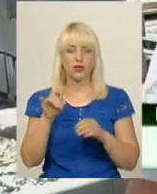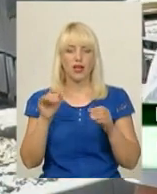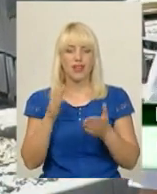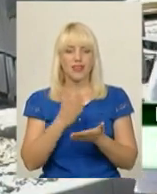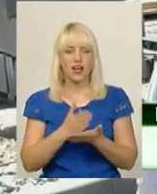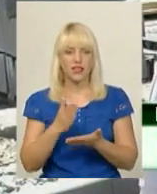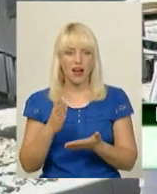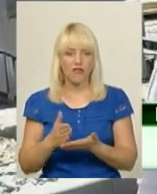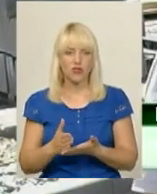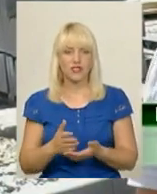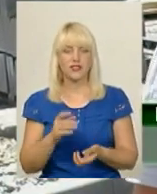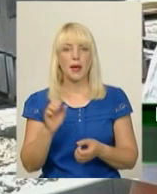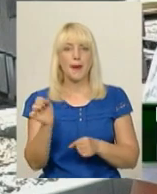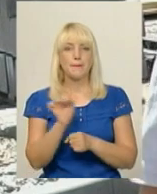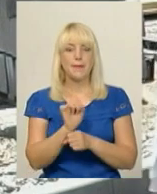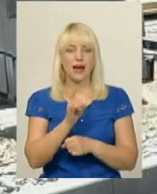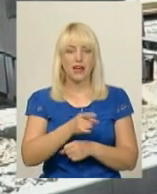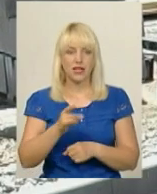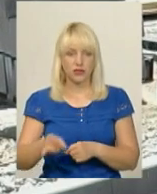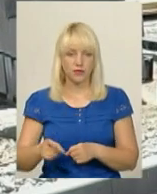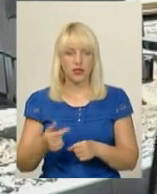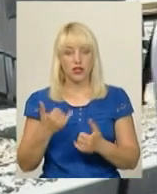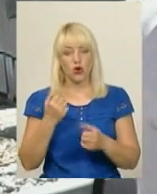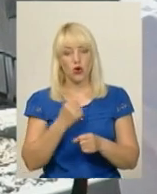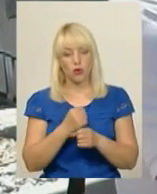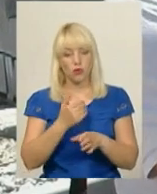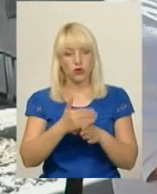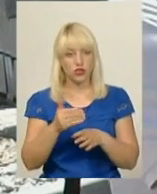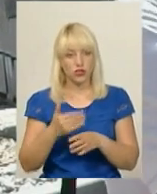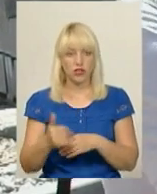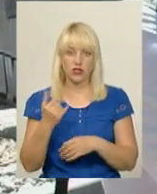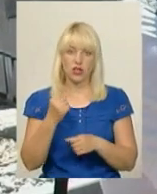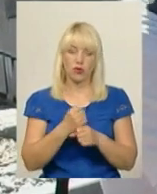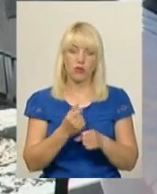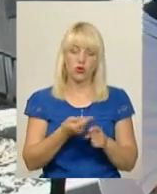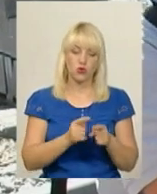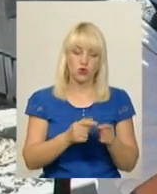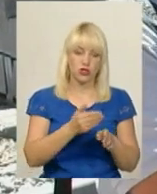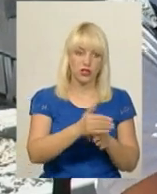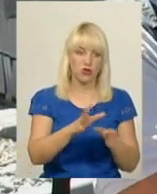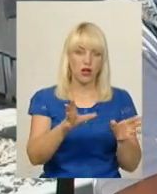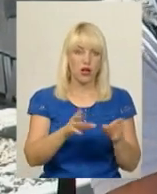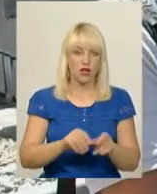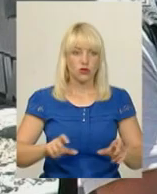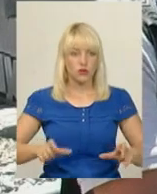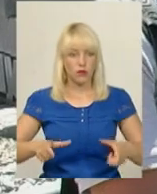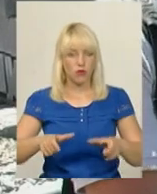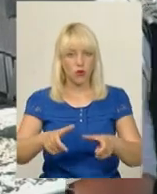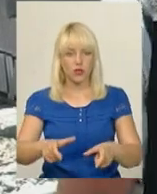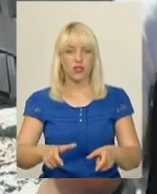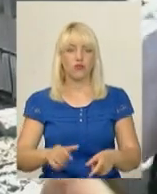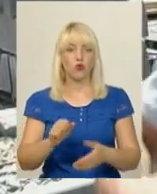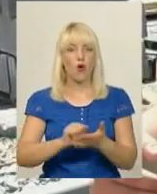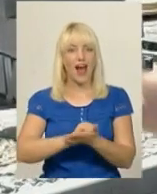Тому ми робимо частинами. Зараз робимо цю частину разом з броківкою, асфальтом